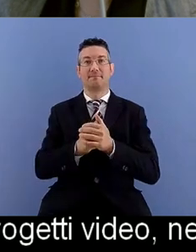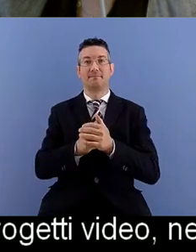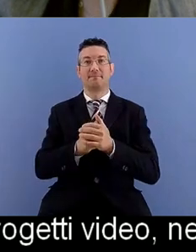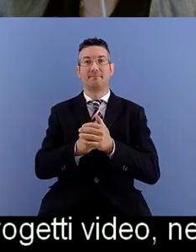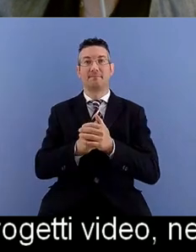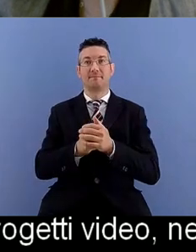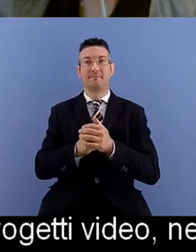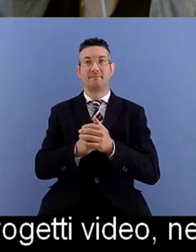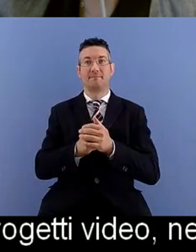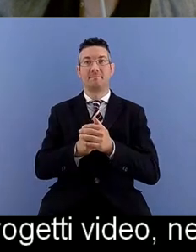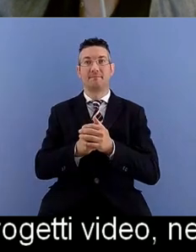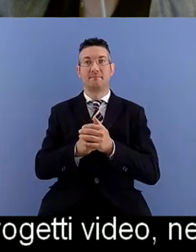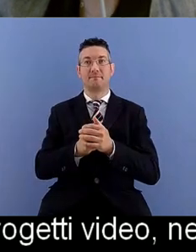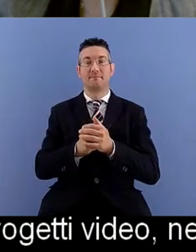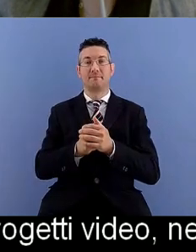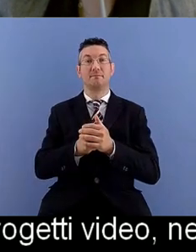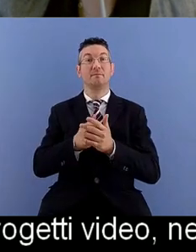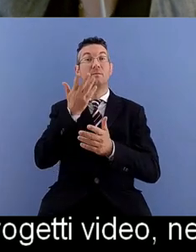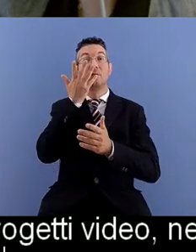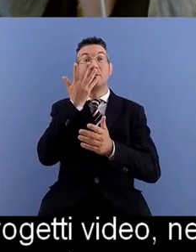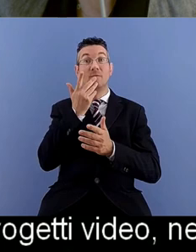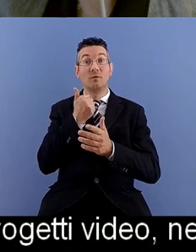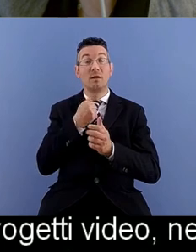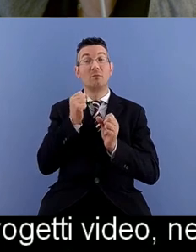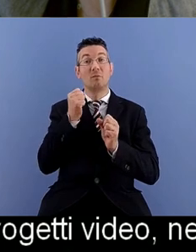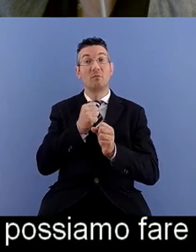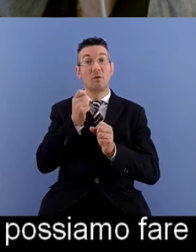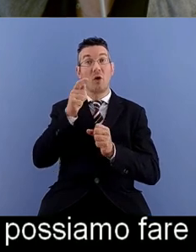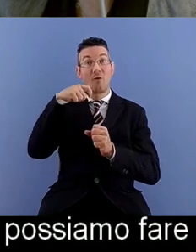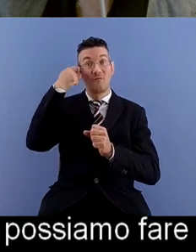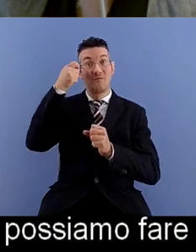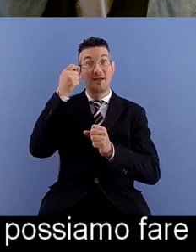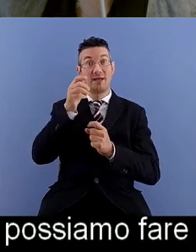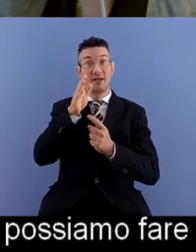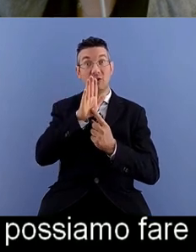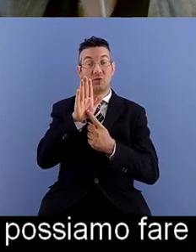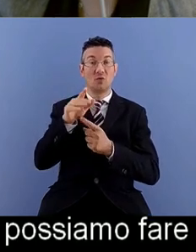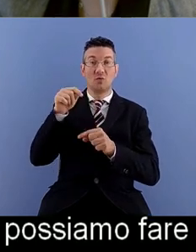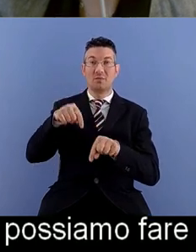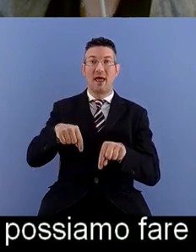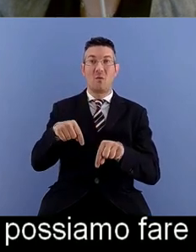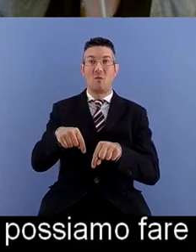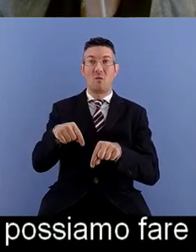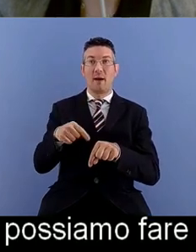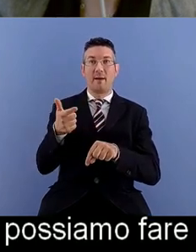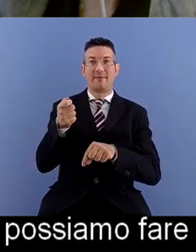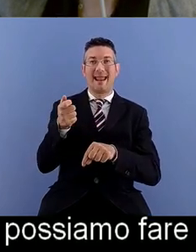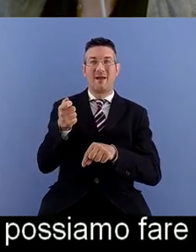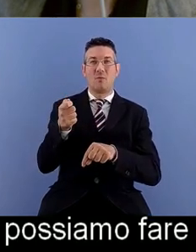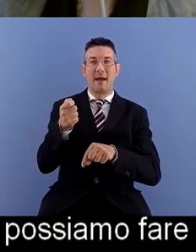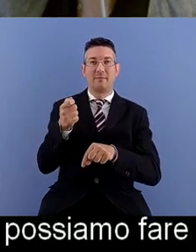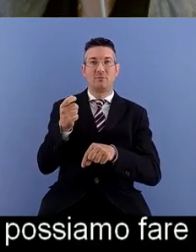se vogliamo possiamo far partire il video da qua non credo di riuscire a farlo con il telecomando